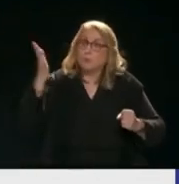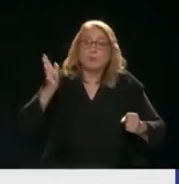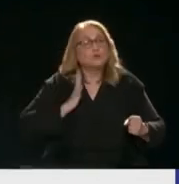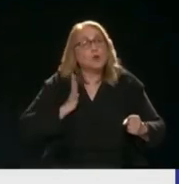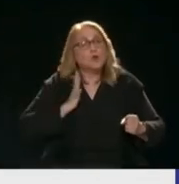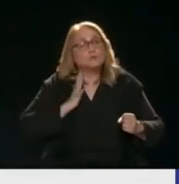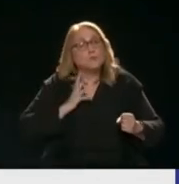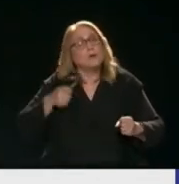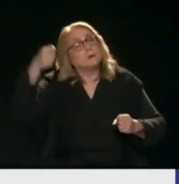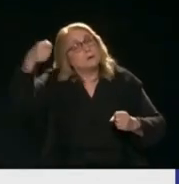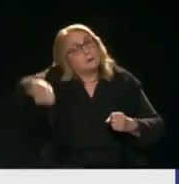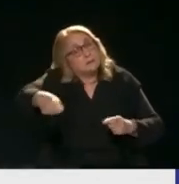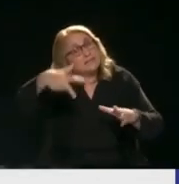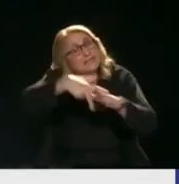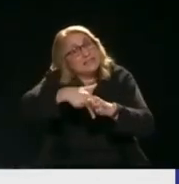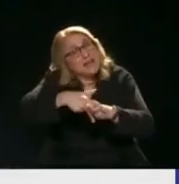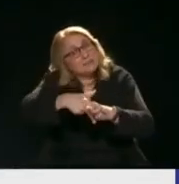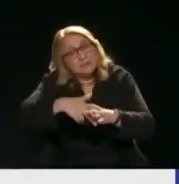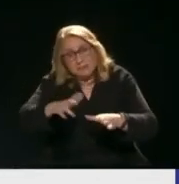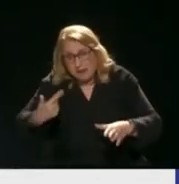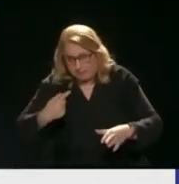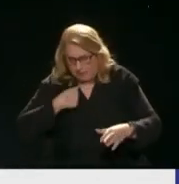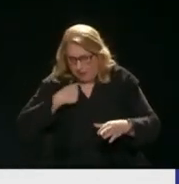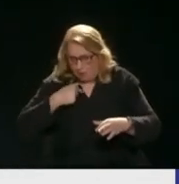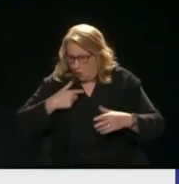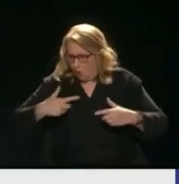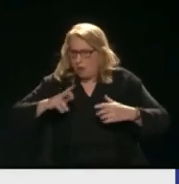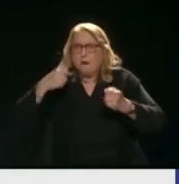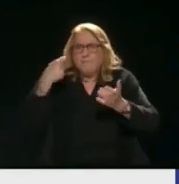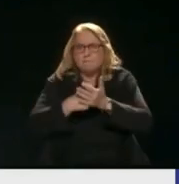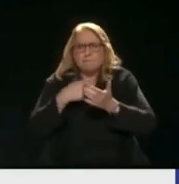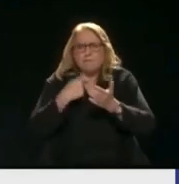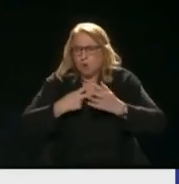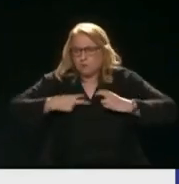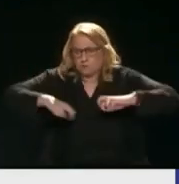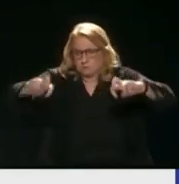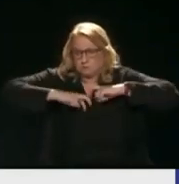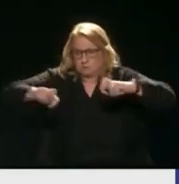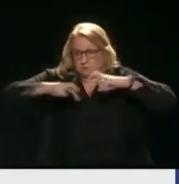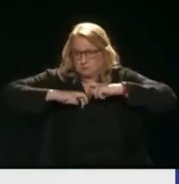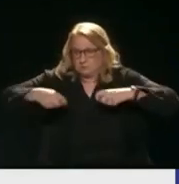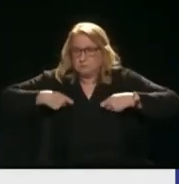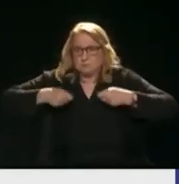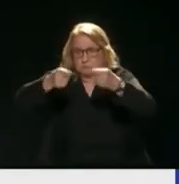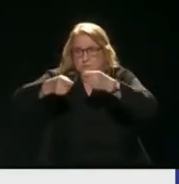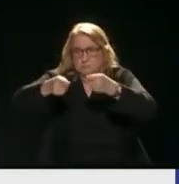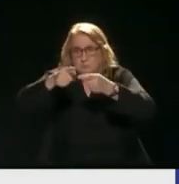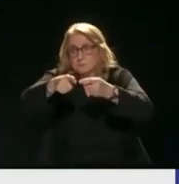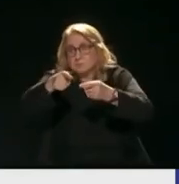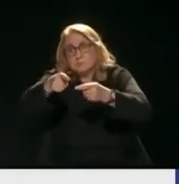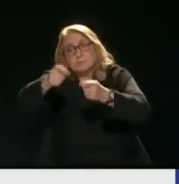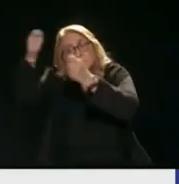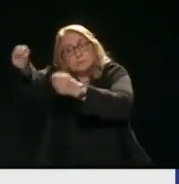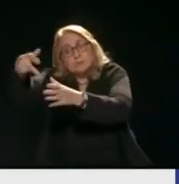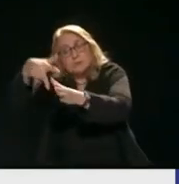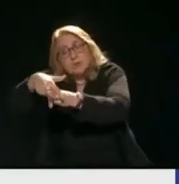τα δικά μου τα λεφτά Βγάζουν τα αδέρφια μου από τα σπίτια Είναι δυνατό να συμβαίνει Και αυτό είναι πολιτική Ε